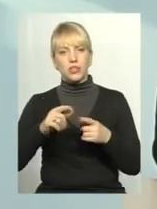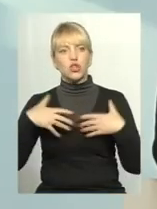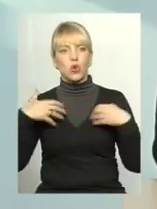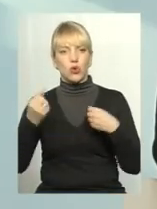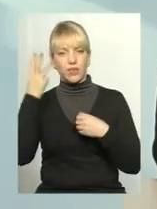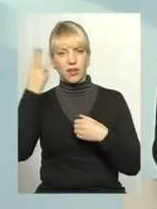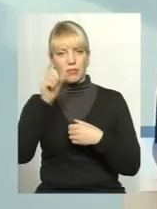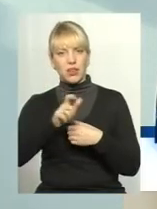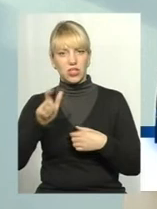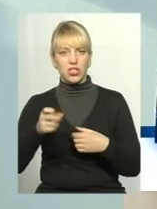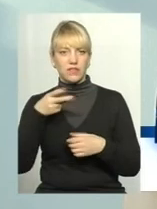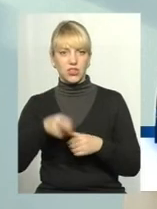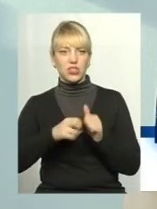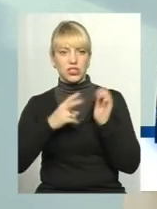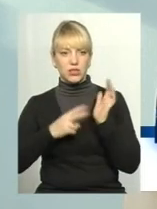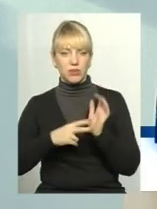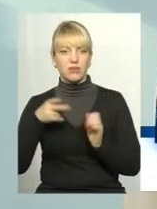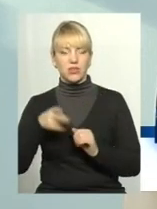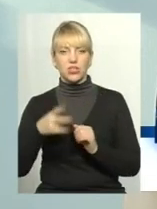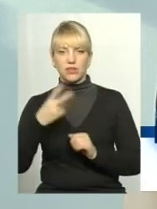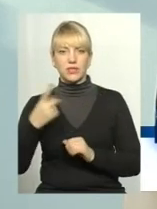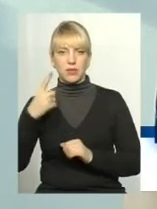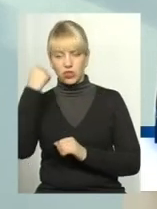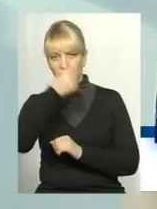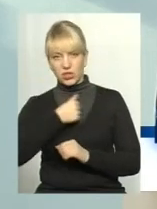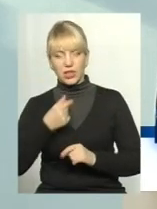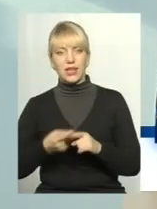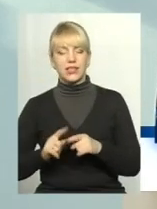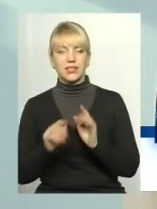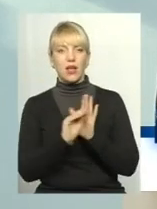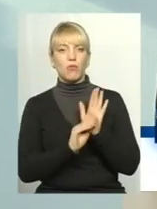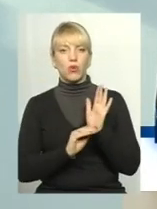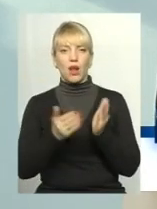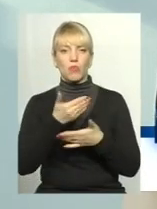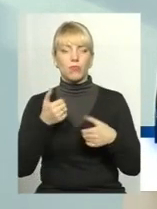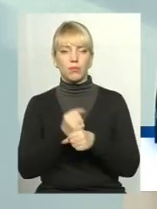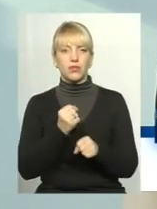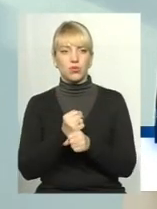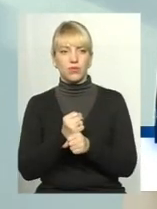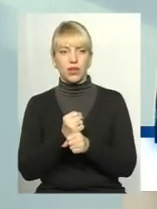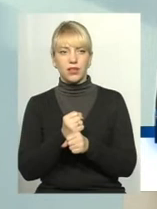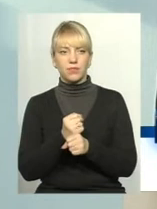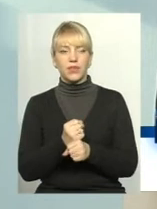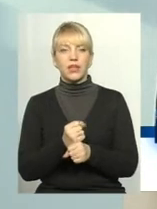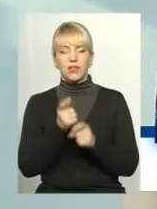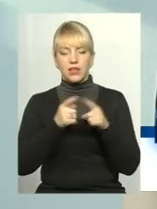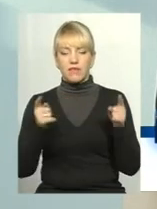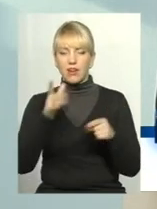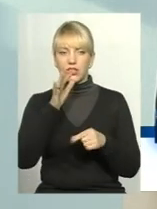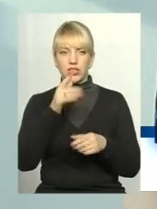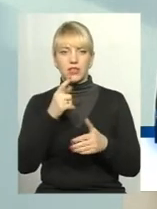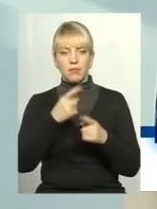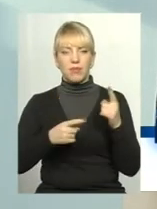2017-2021 рік». На цієї програмою ми працювали тривалий час, близько